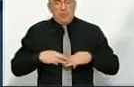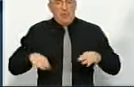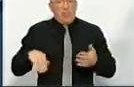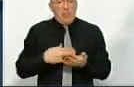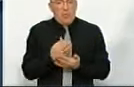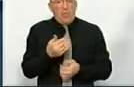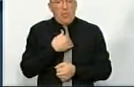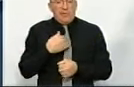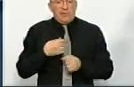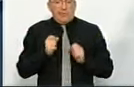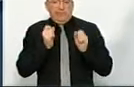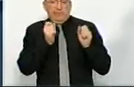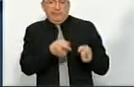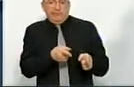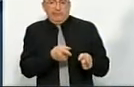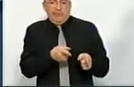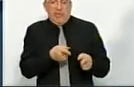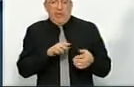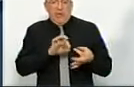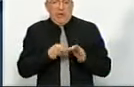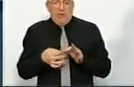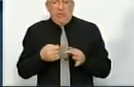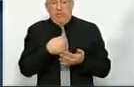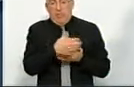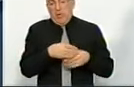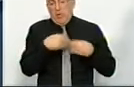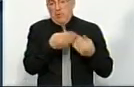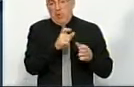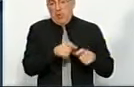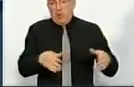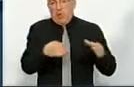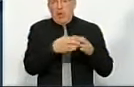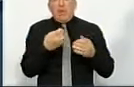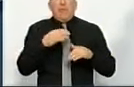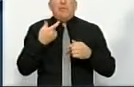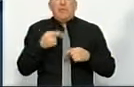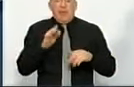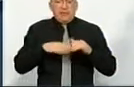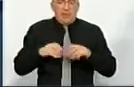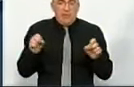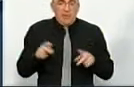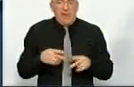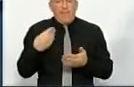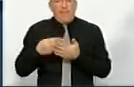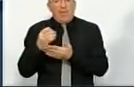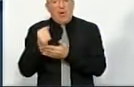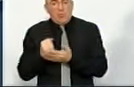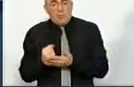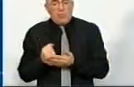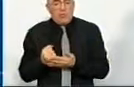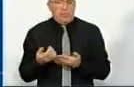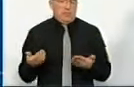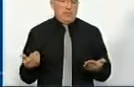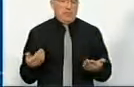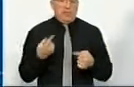політики хоче скинути ці речі, сказати, тепер послуги ви надаєте в громадах. Де спеціалісти? Де фінансовий ресурс на це? Ну,